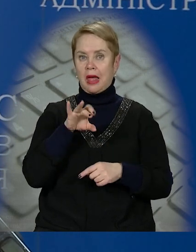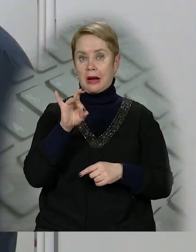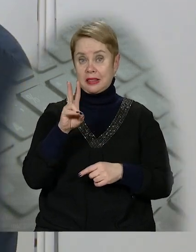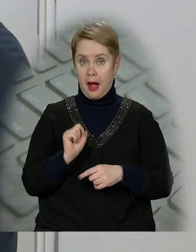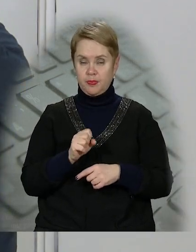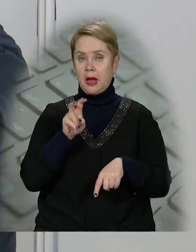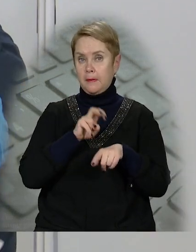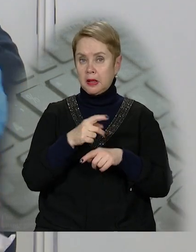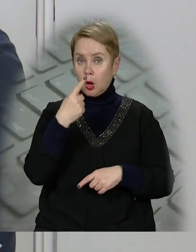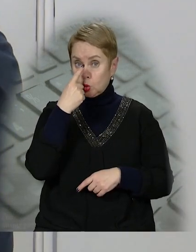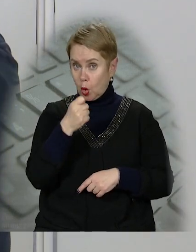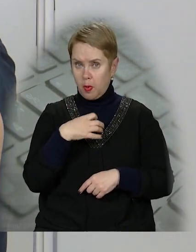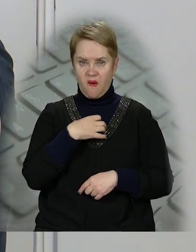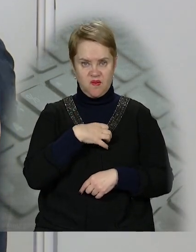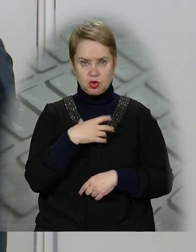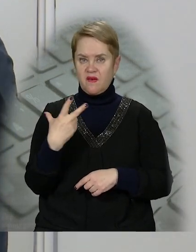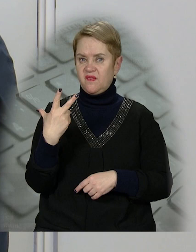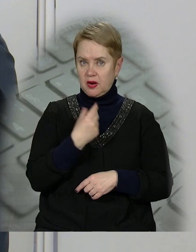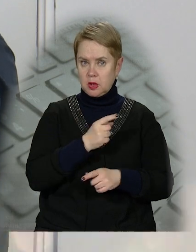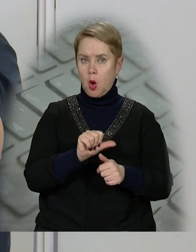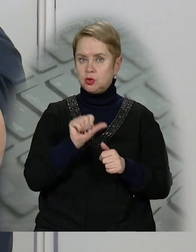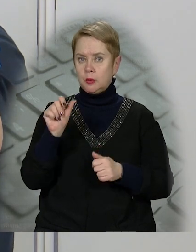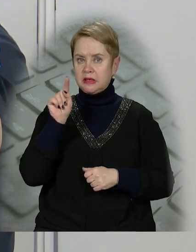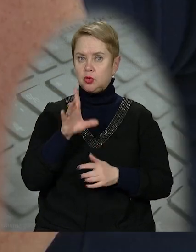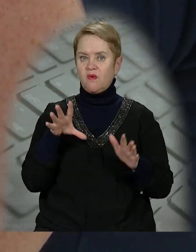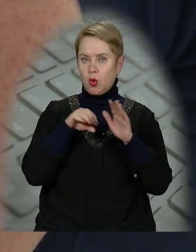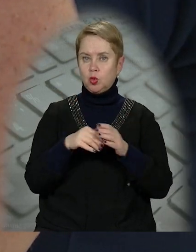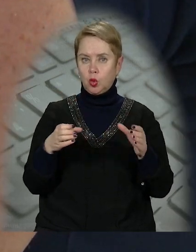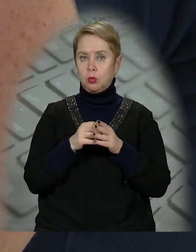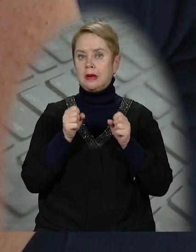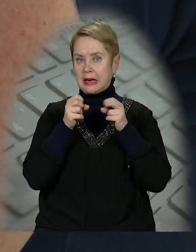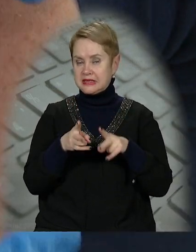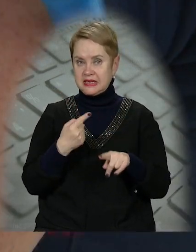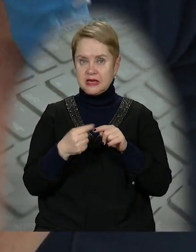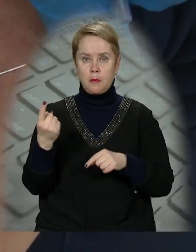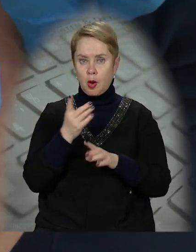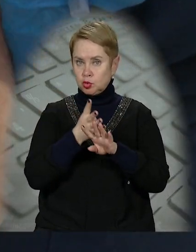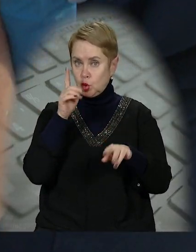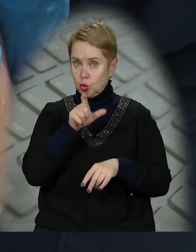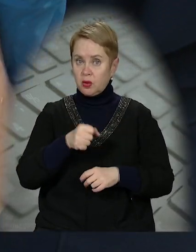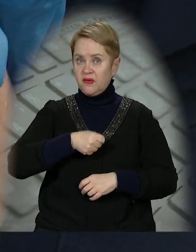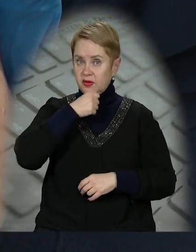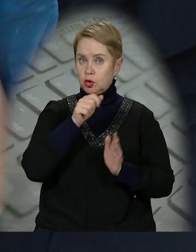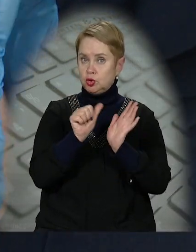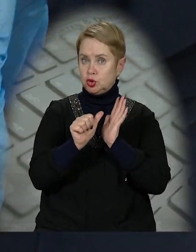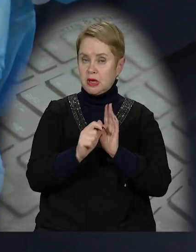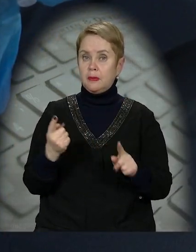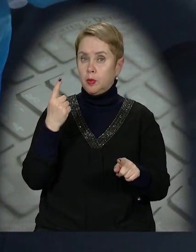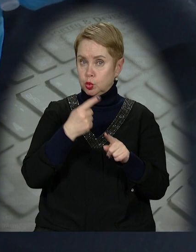Модерна. Медики вкотрі наголошують про важливість вакцинації, особливо тих, хто входить до групи ризику. А це, в першу чергу, люди віком